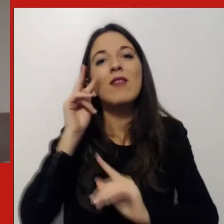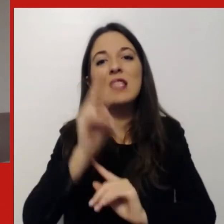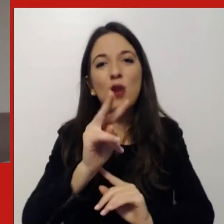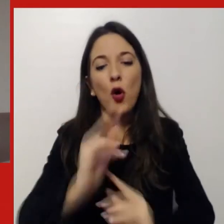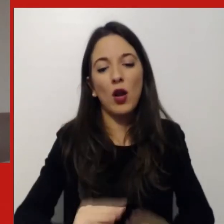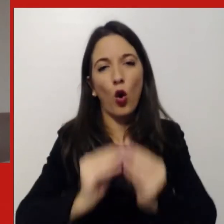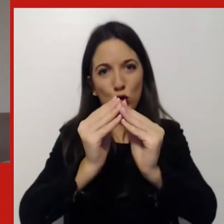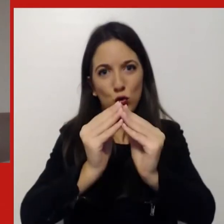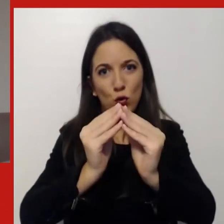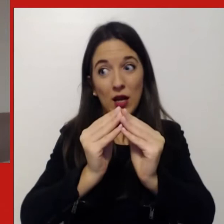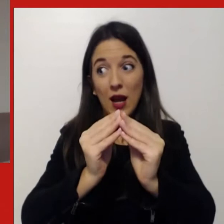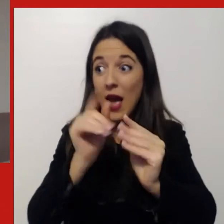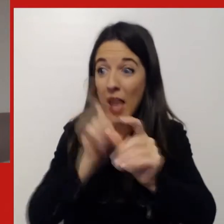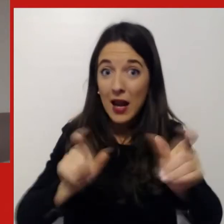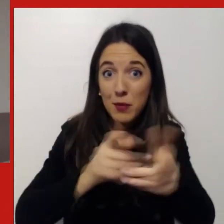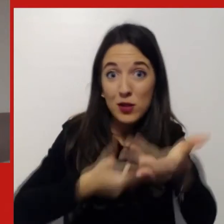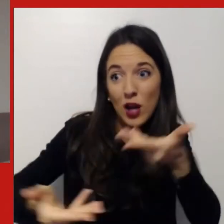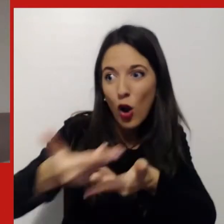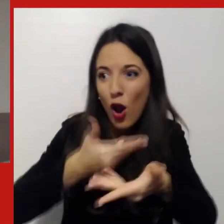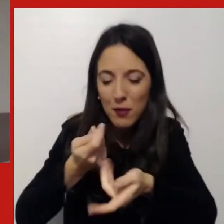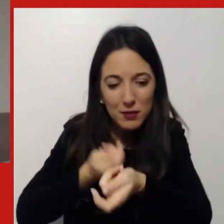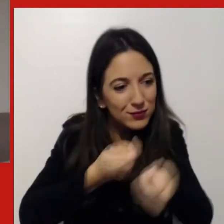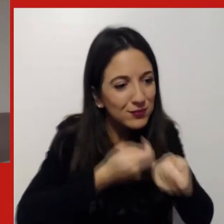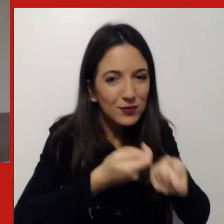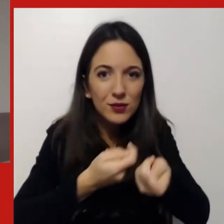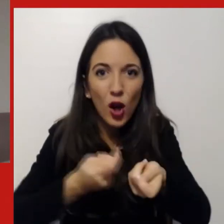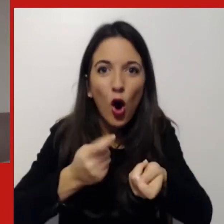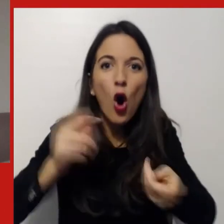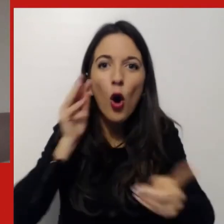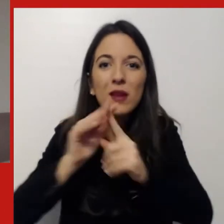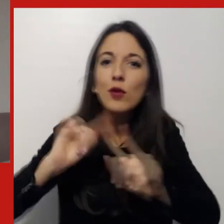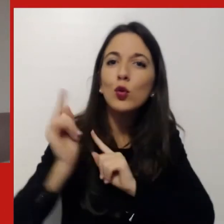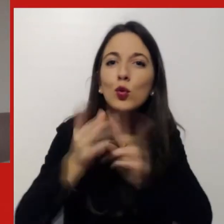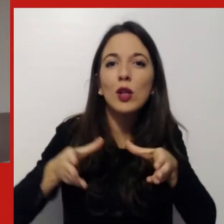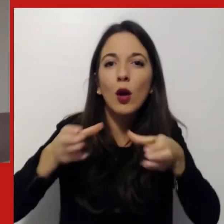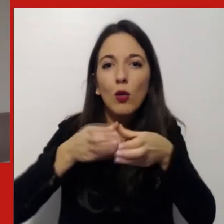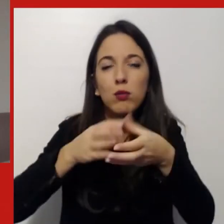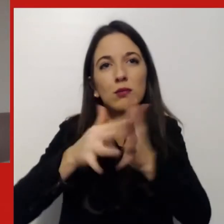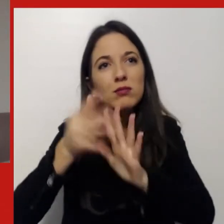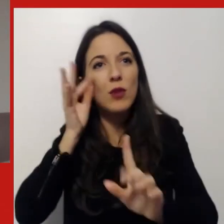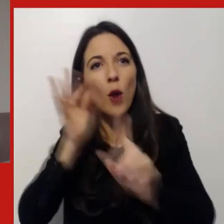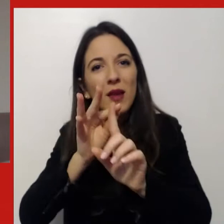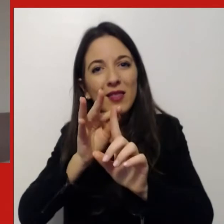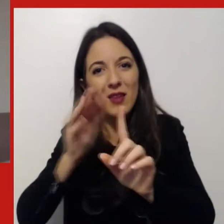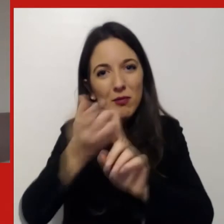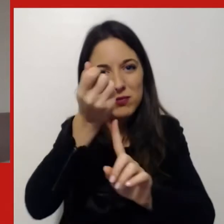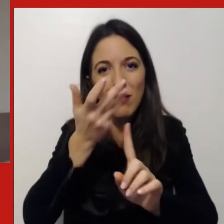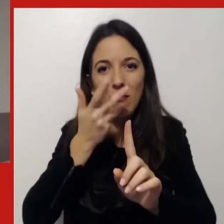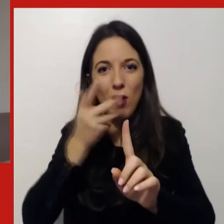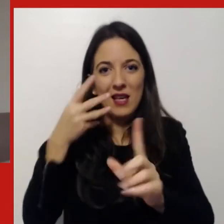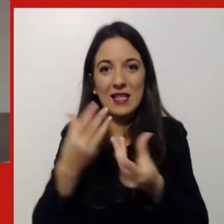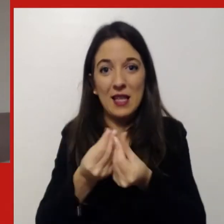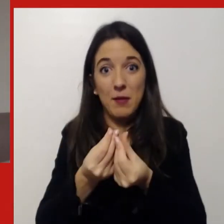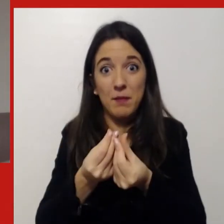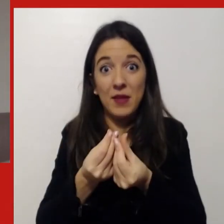e la capacità di portarla avanti con un'execution sfrenata e anche con soft skill quali empatia,